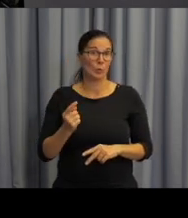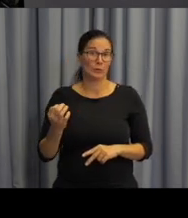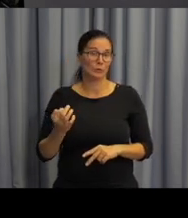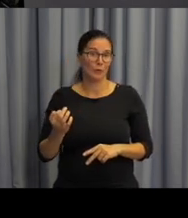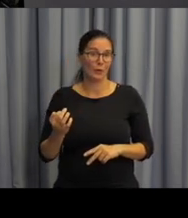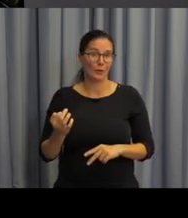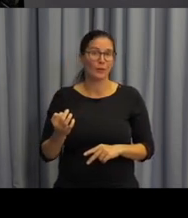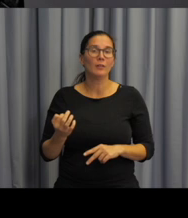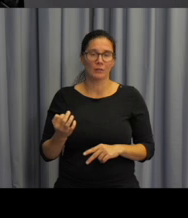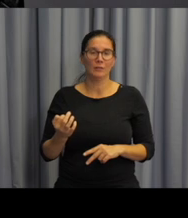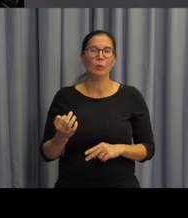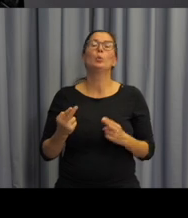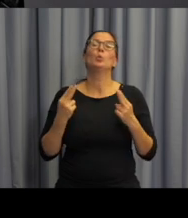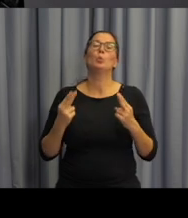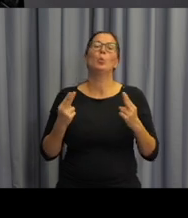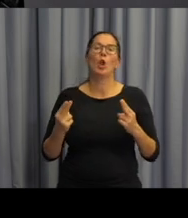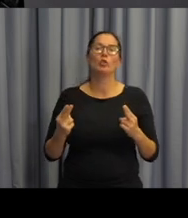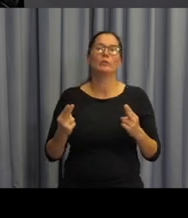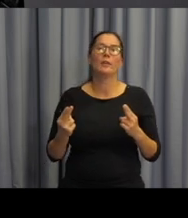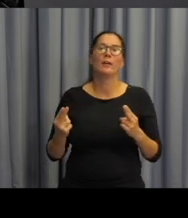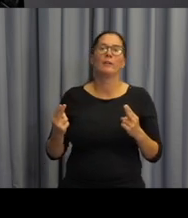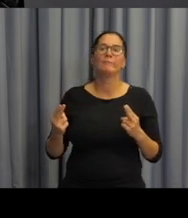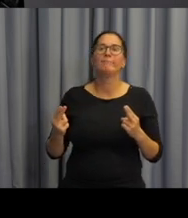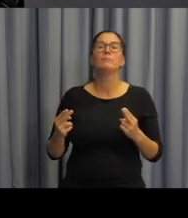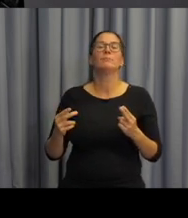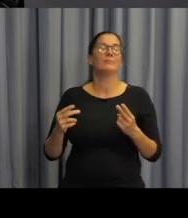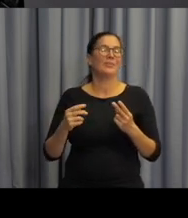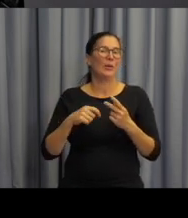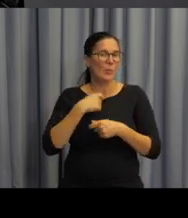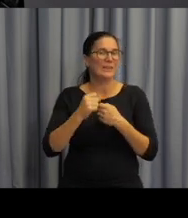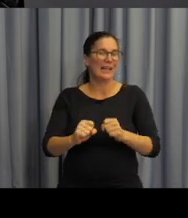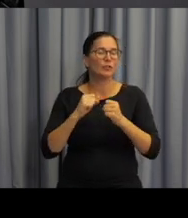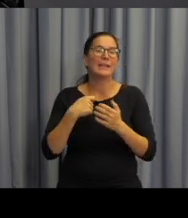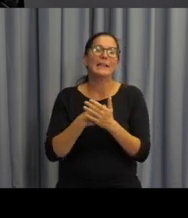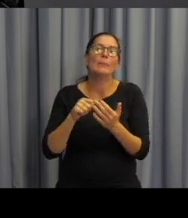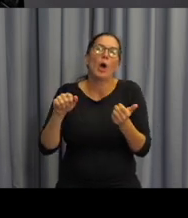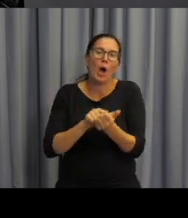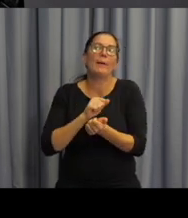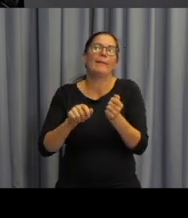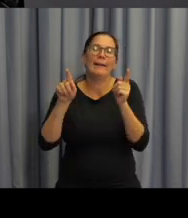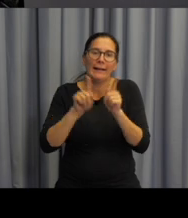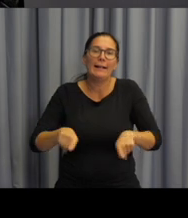zmínit, je určitě důležité nebát se zapojovat drillová cvičení a stereotypní cvičení,